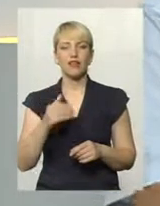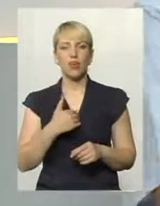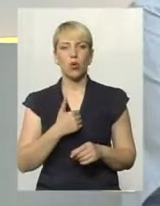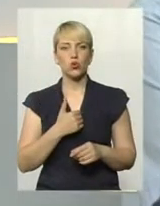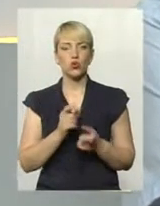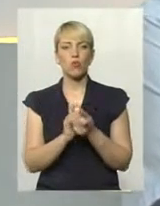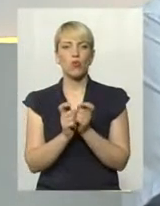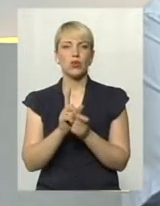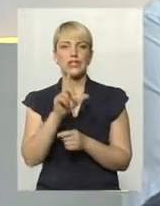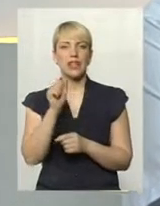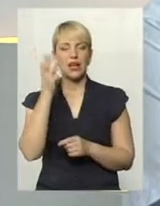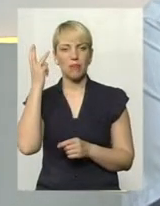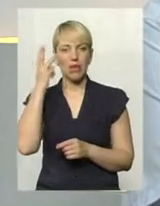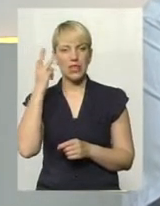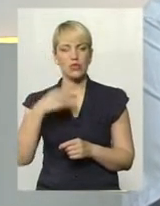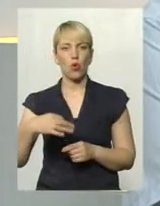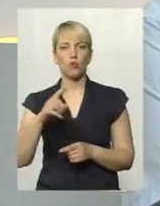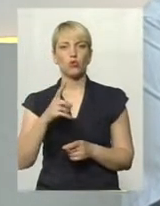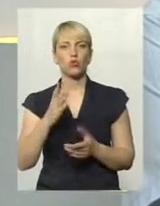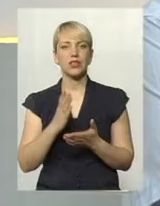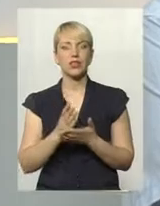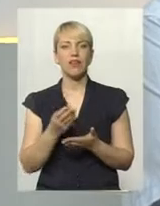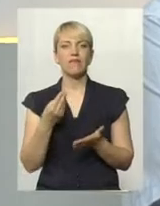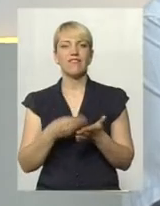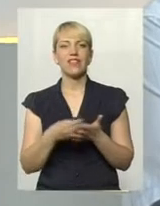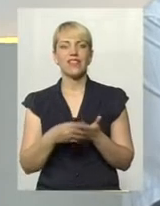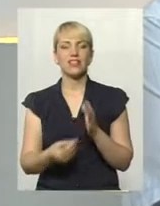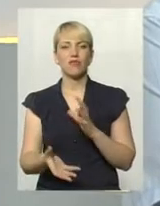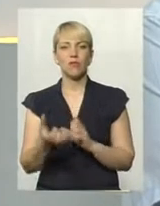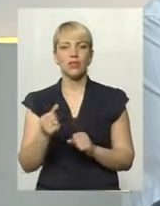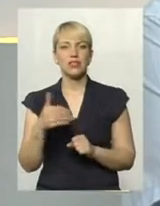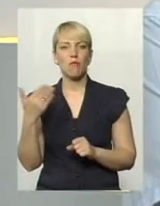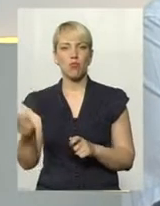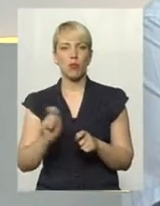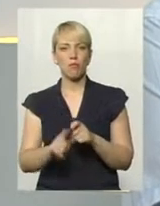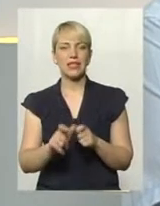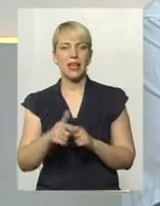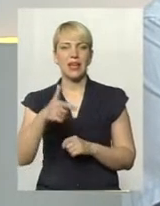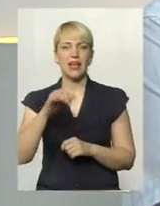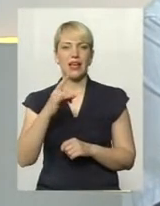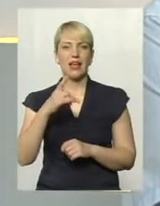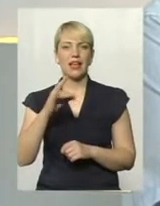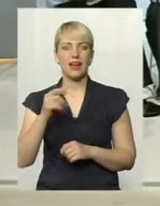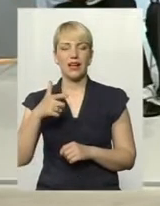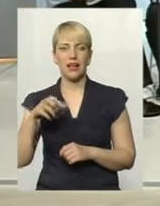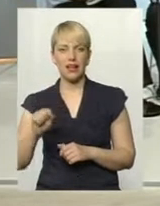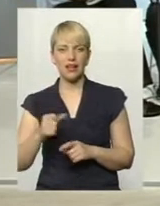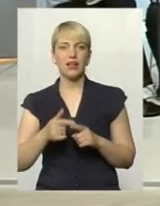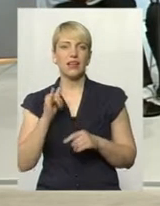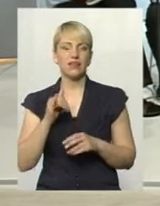завдяки тому, що є підтримка фінансова з боку меценатів, в числі Гереги. За нашу область виступає кілька